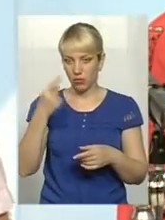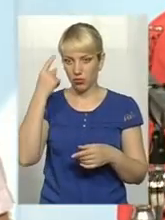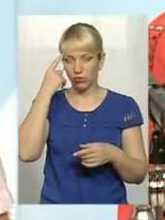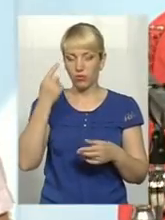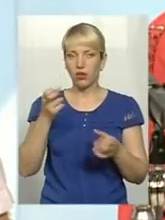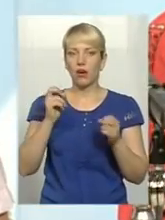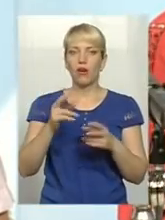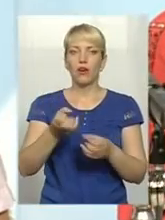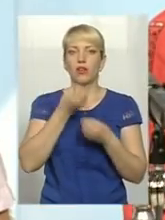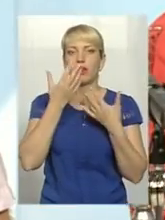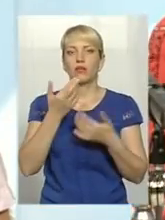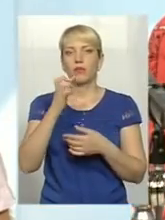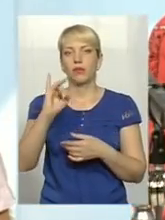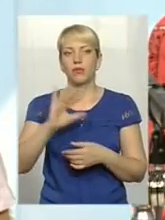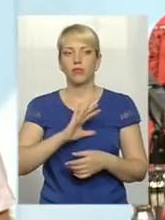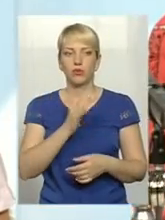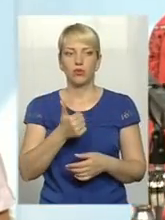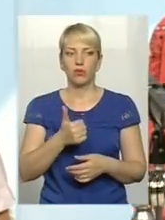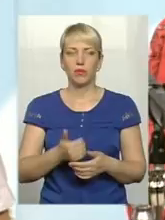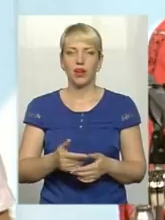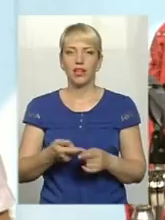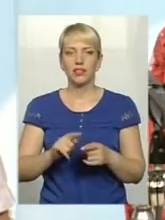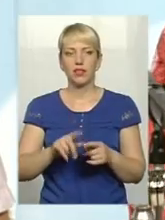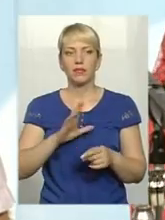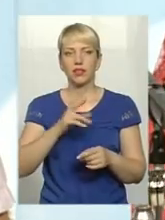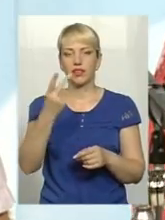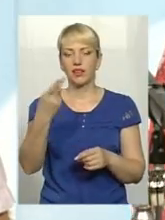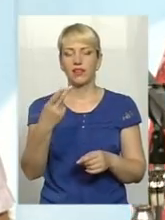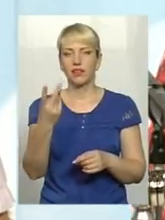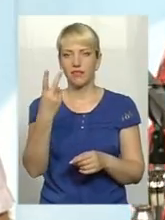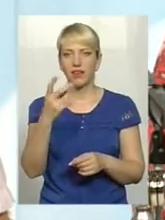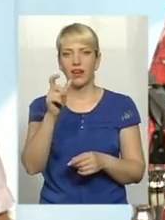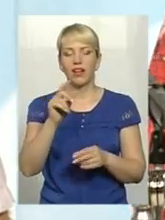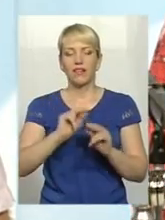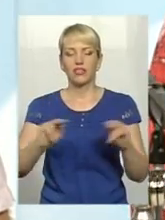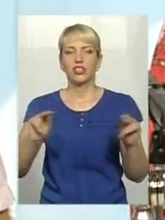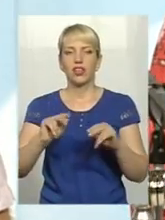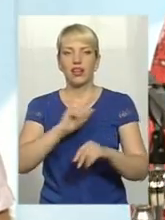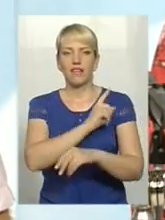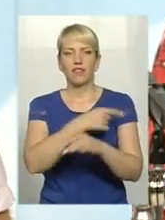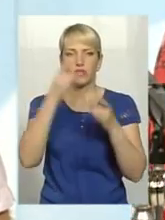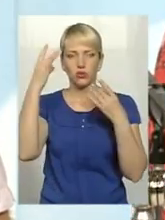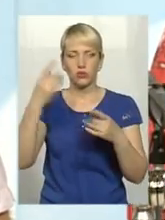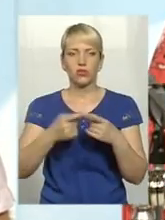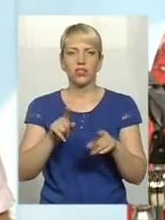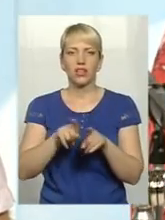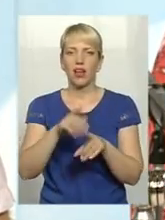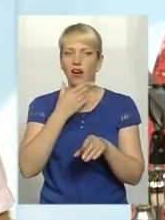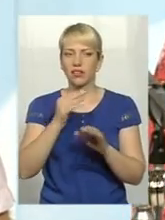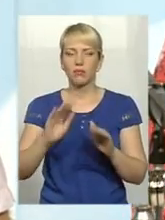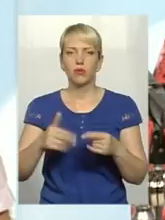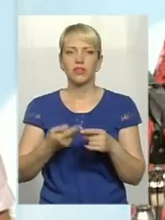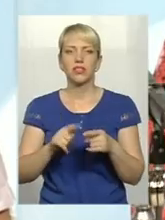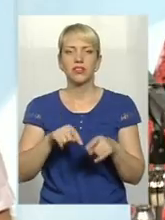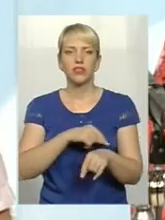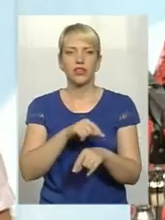як би це було добре. А це були два вчителі фізкультури, і от в них така хороша пропозиція. Тобто це час, це має бути час.